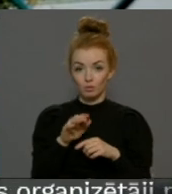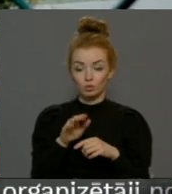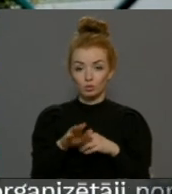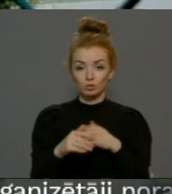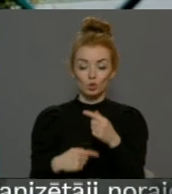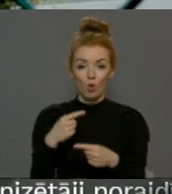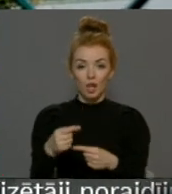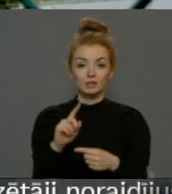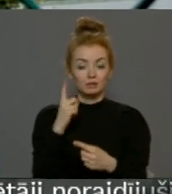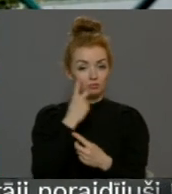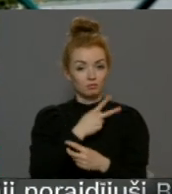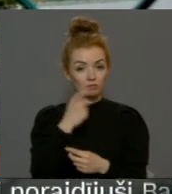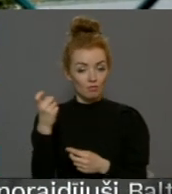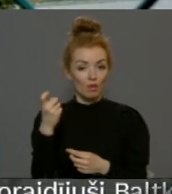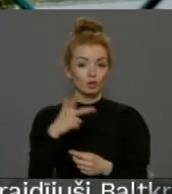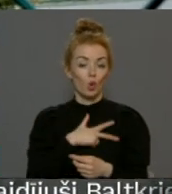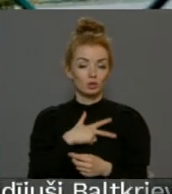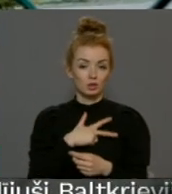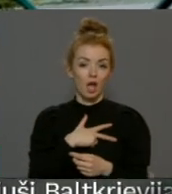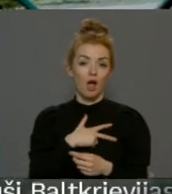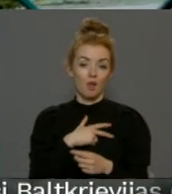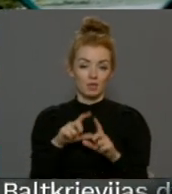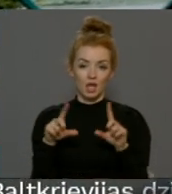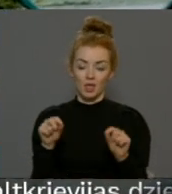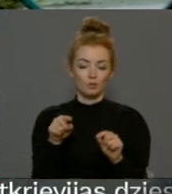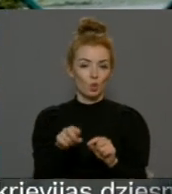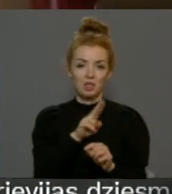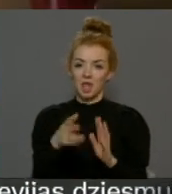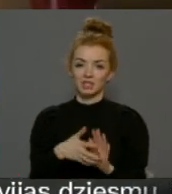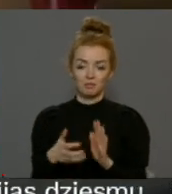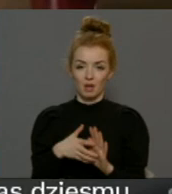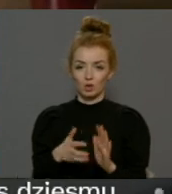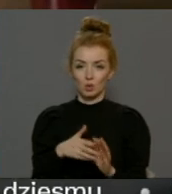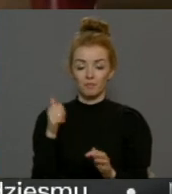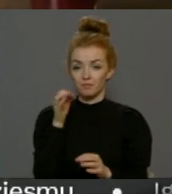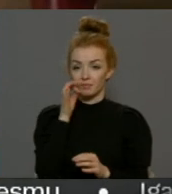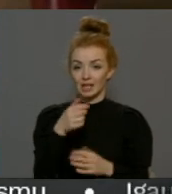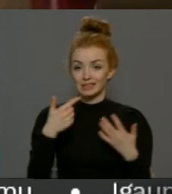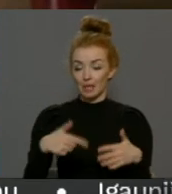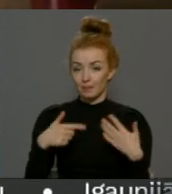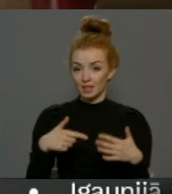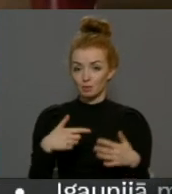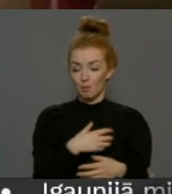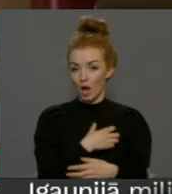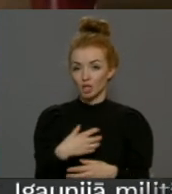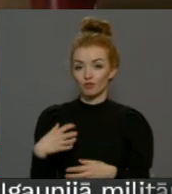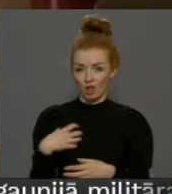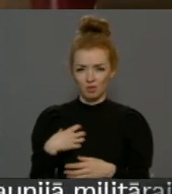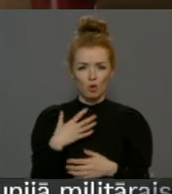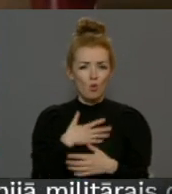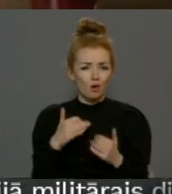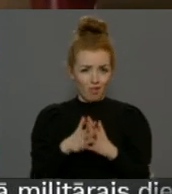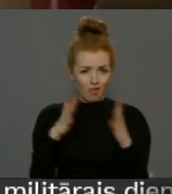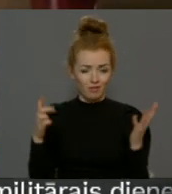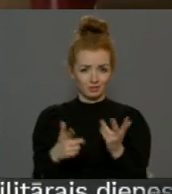ziņot pašvaldības sociāliem dienestam, praktiski netiekot izmantots. 70 pašvaldībās, tas ir milzu skaidrs